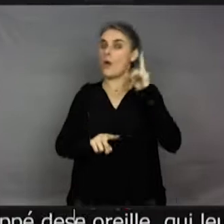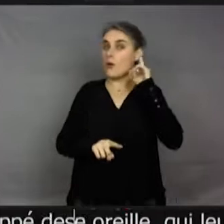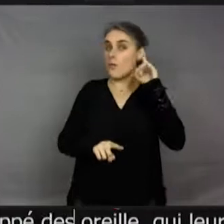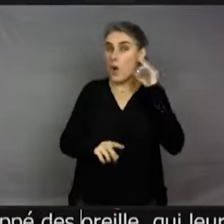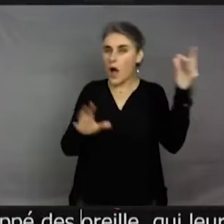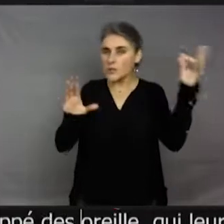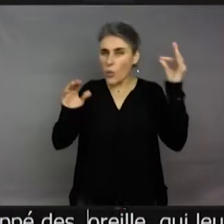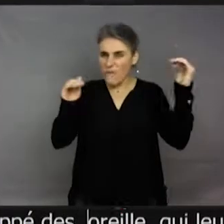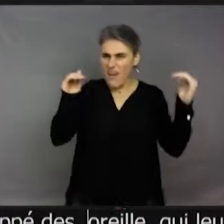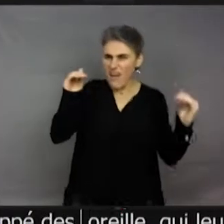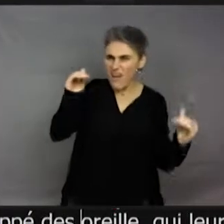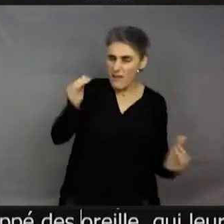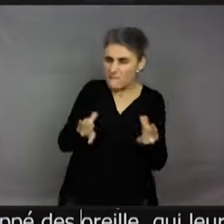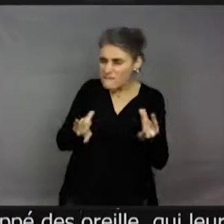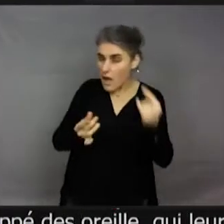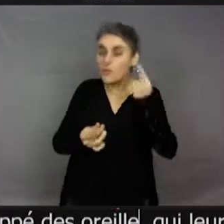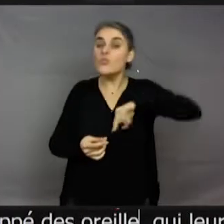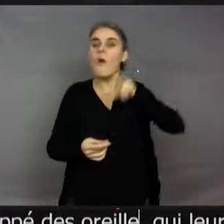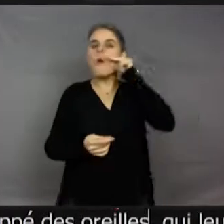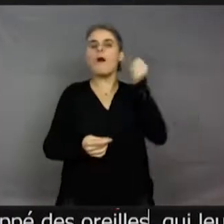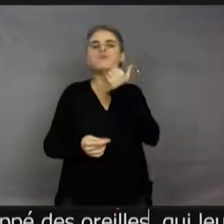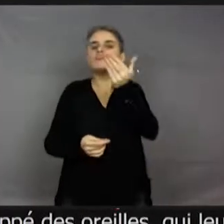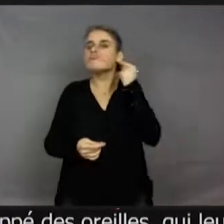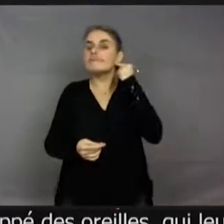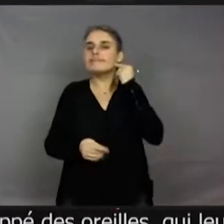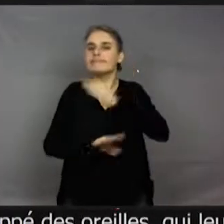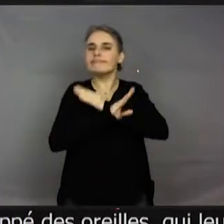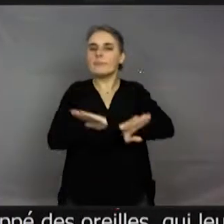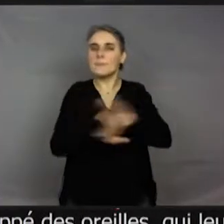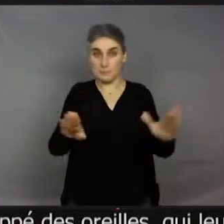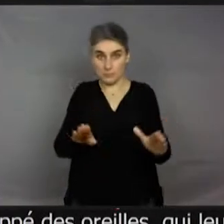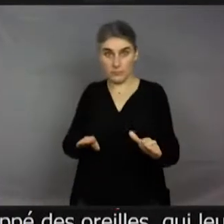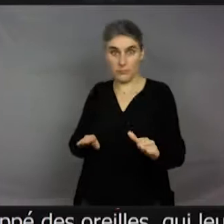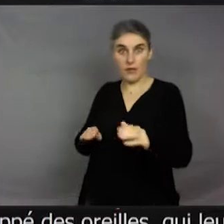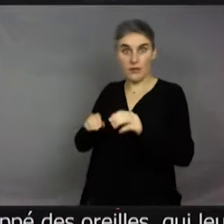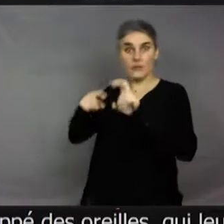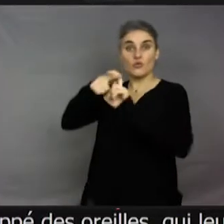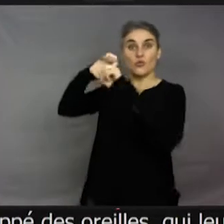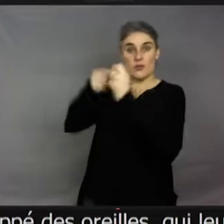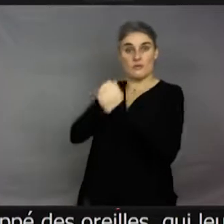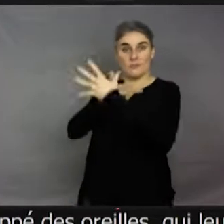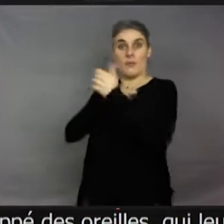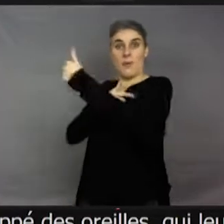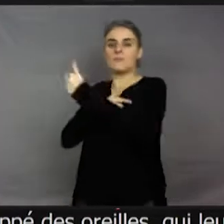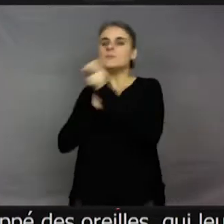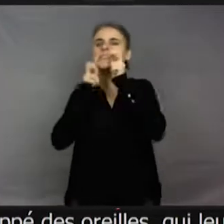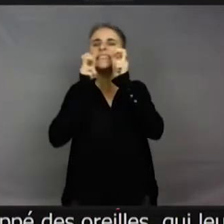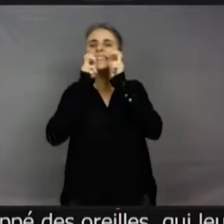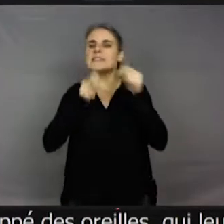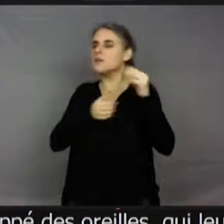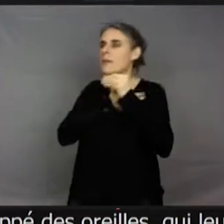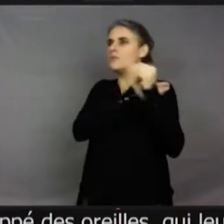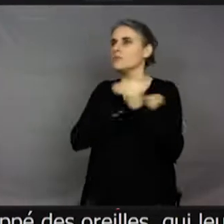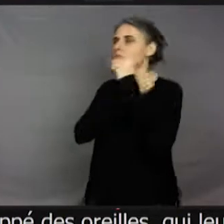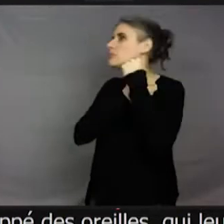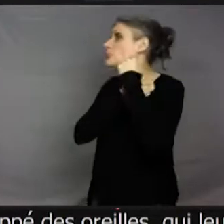nous, on n'entend pas, les ultrasons qui sont envoyés par les chauves-souris. Et au moment où elles entendent ces chauves-souris, elles savent qu'il y